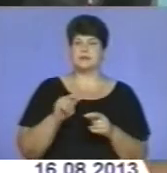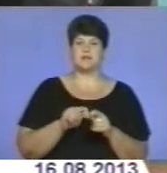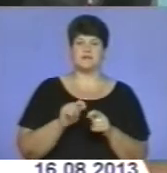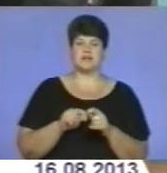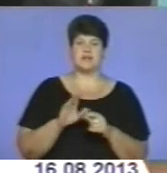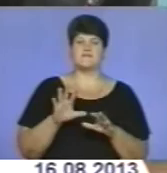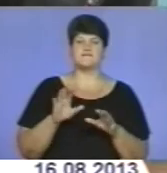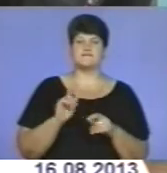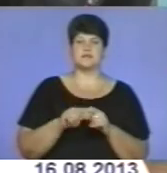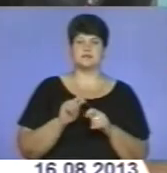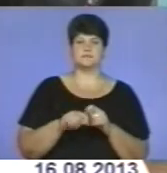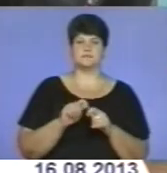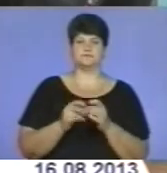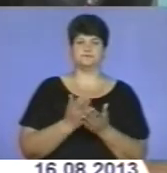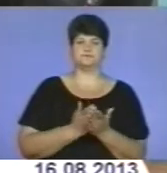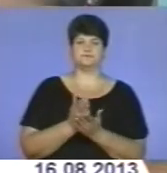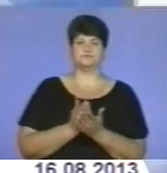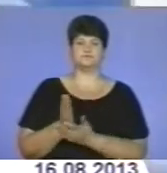ветеринарна і санітарна служби.